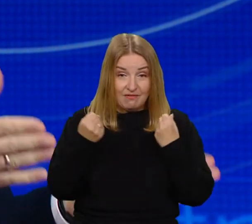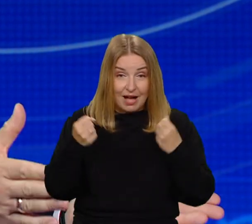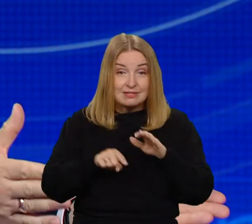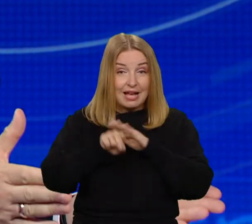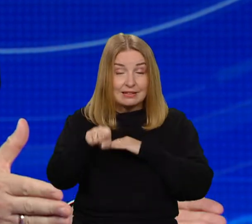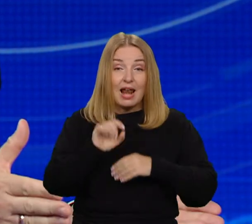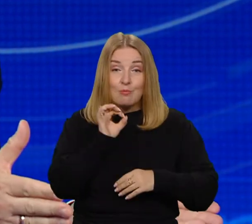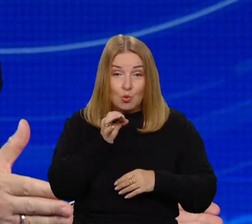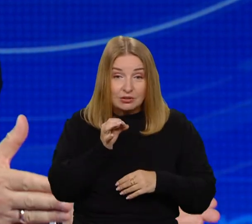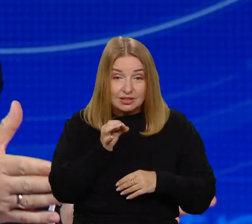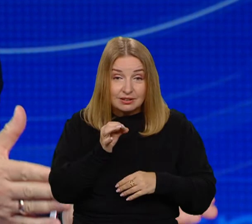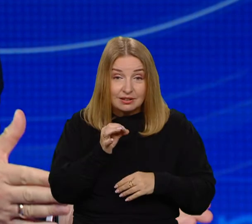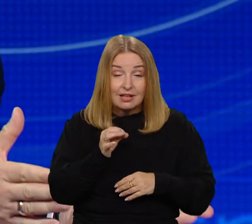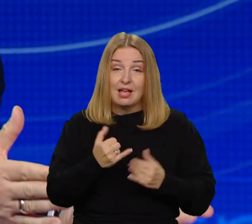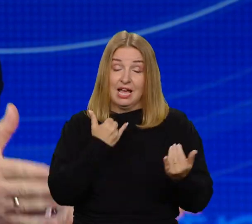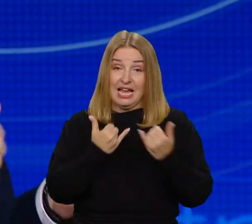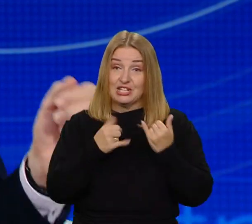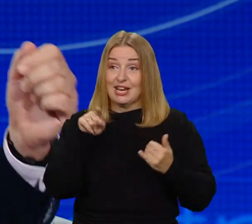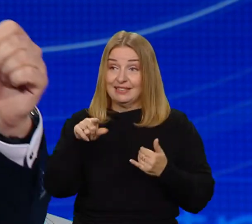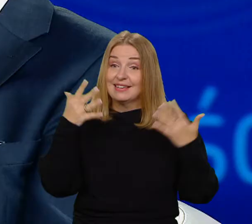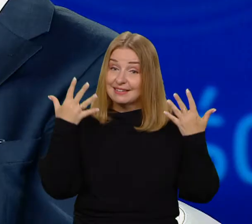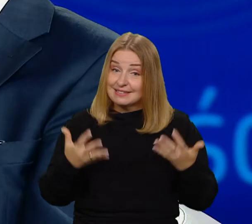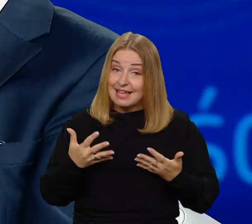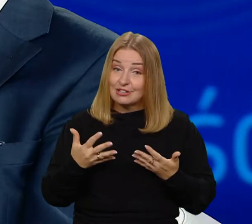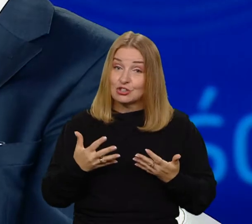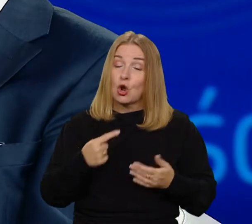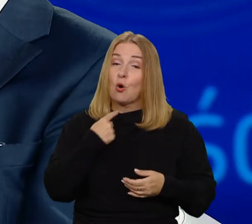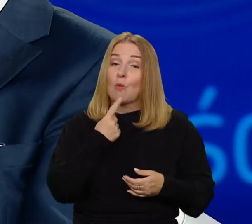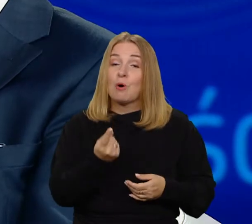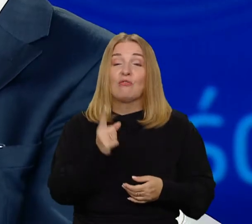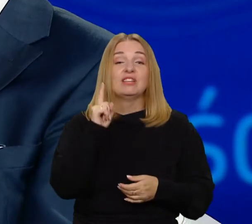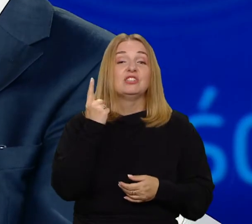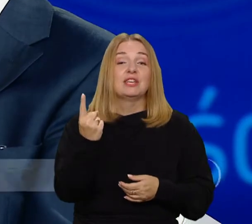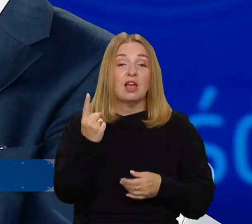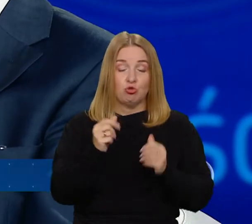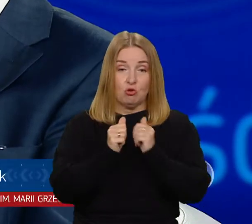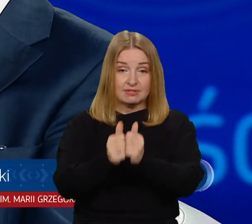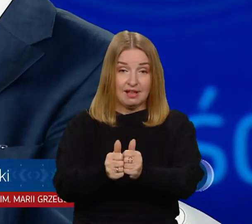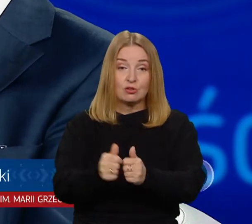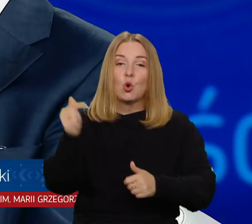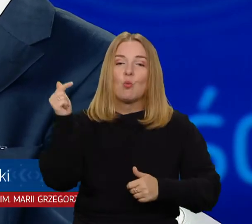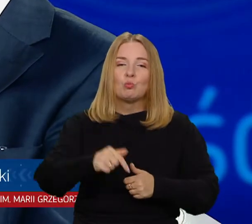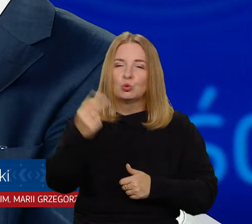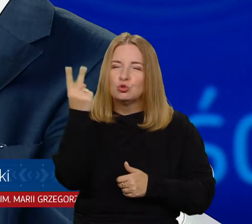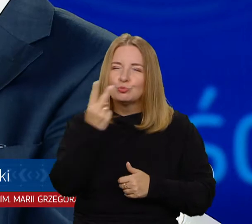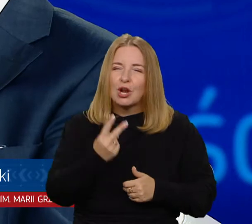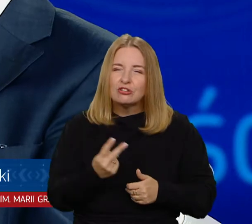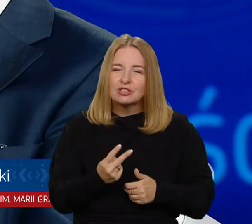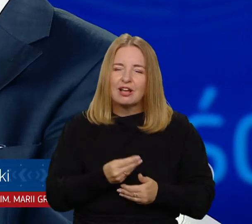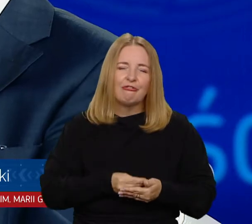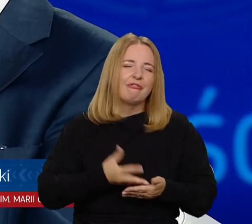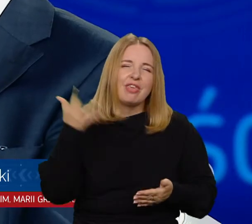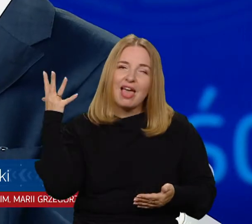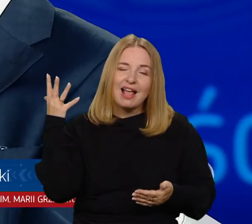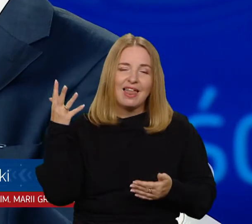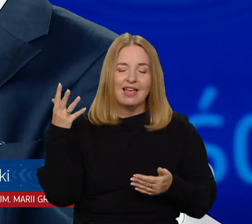przeczytaj, mój drogi, tysiąc innych mądrych zdań. No ja myślę, że to byłoby mało